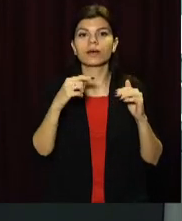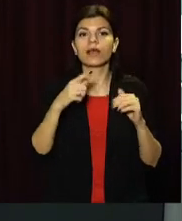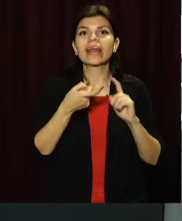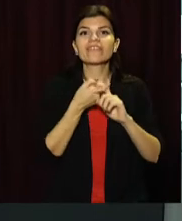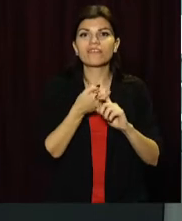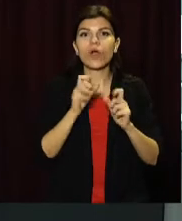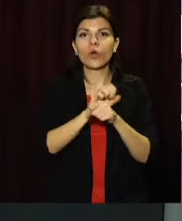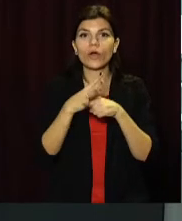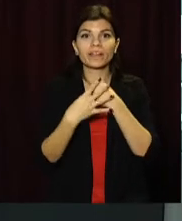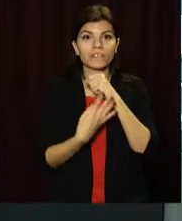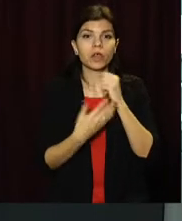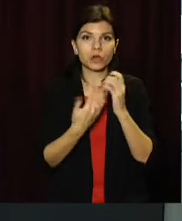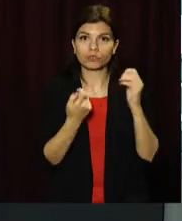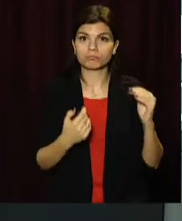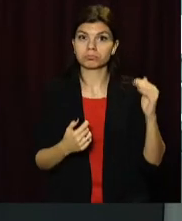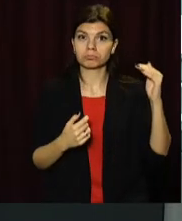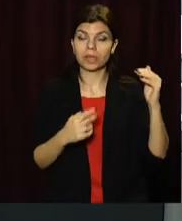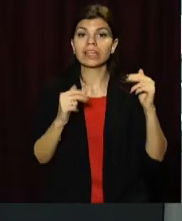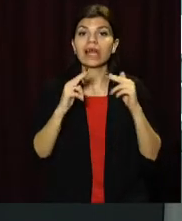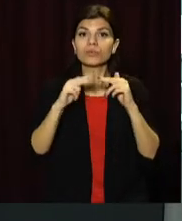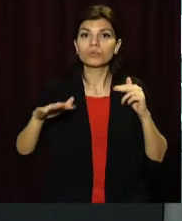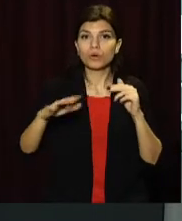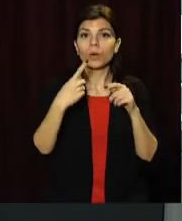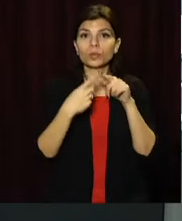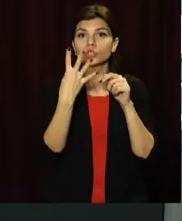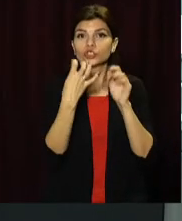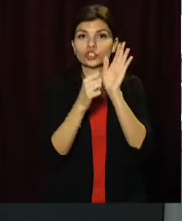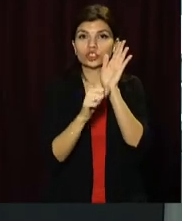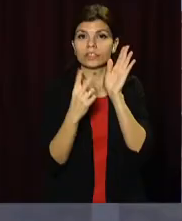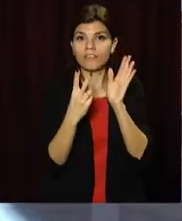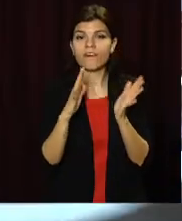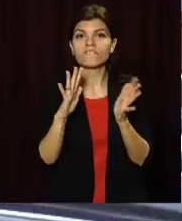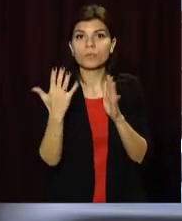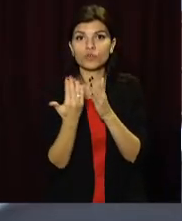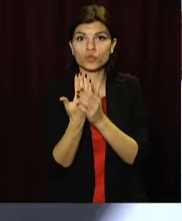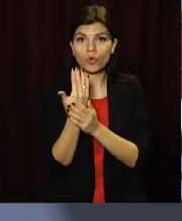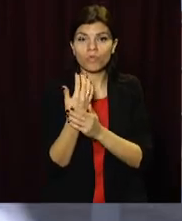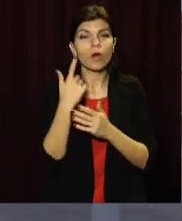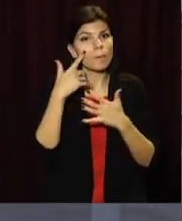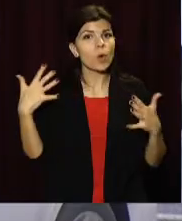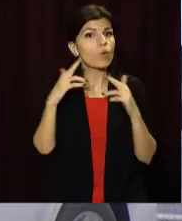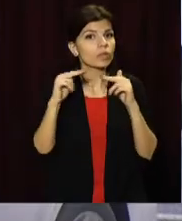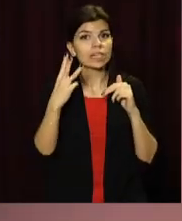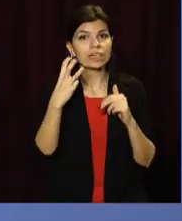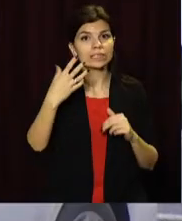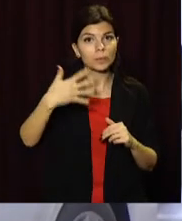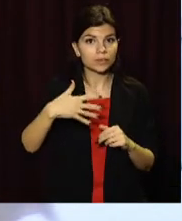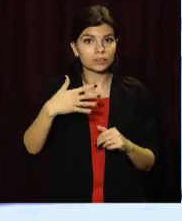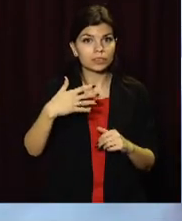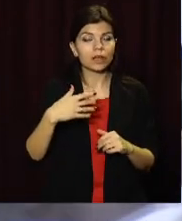інфікування COVID-19. Наразі на Дніпропетровщині – плюс 462 нових випадків. Найбільше у Дніпрі – 350.